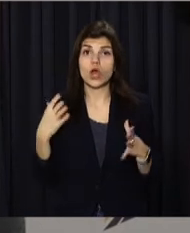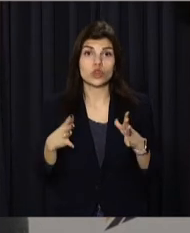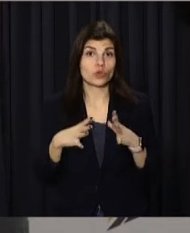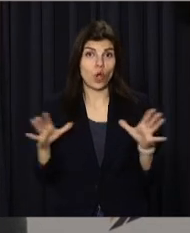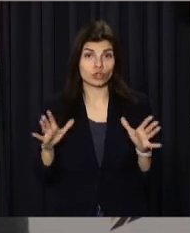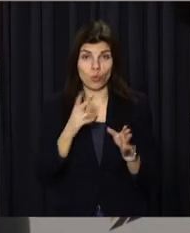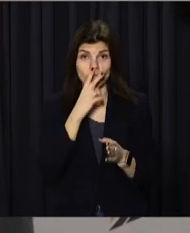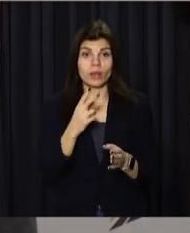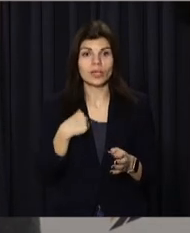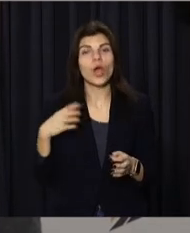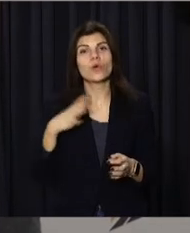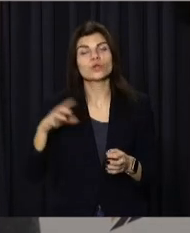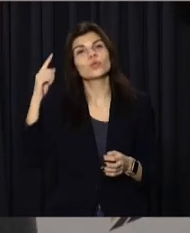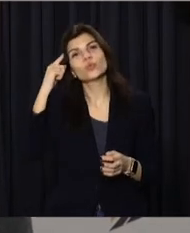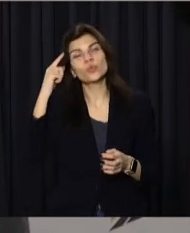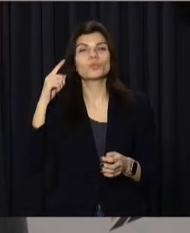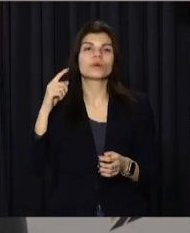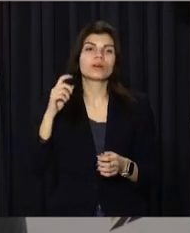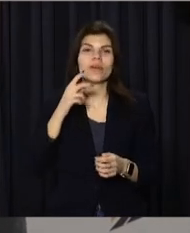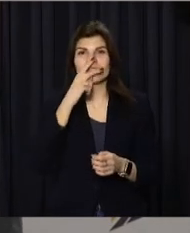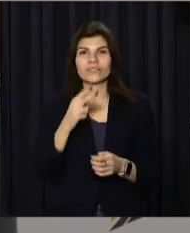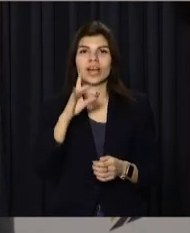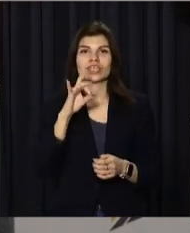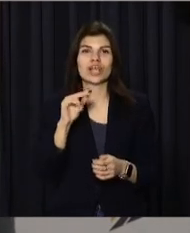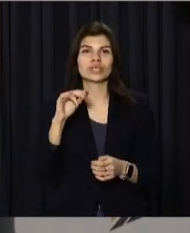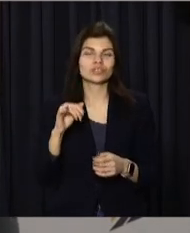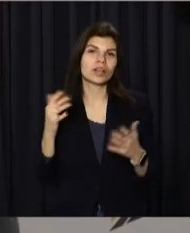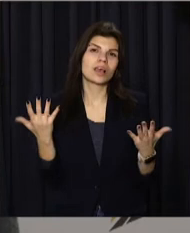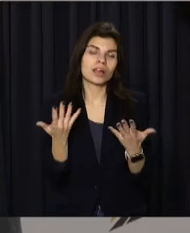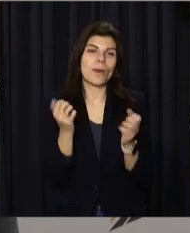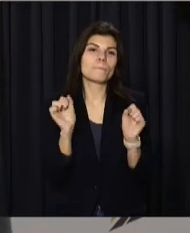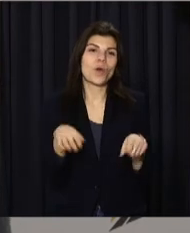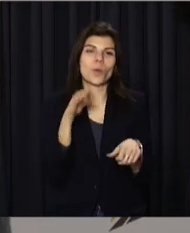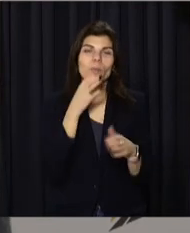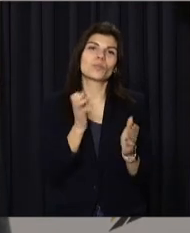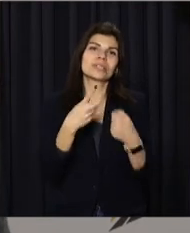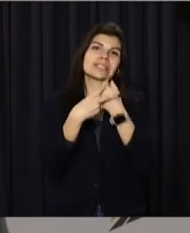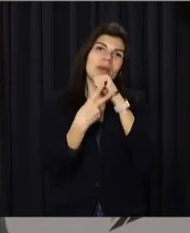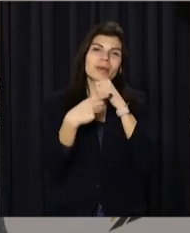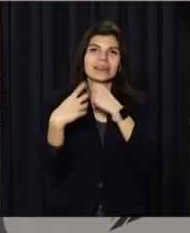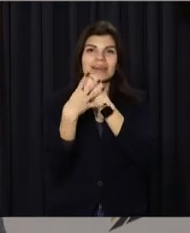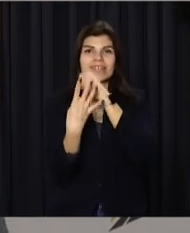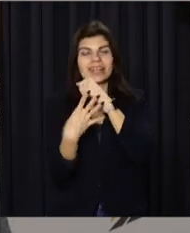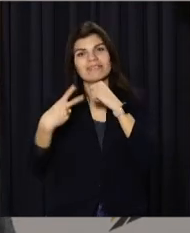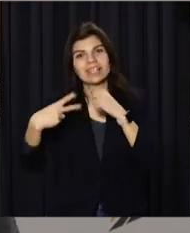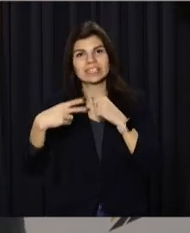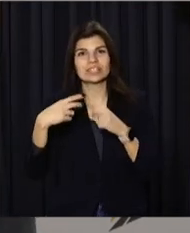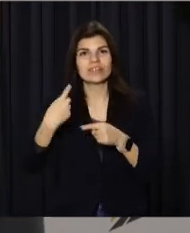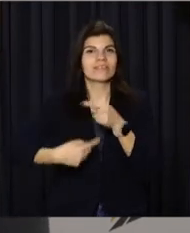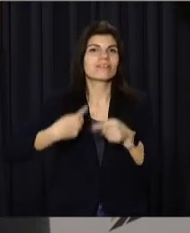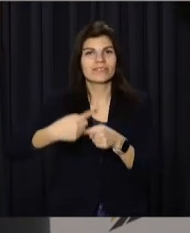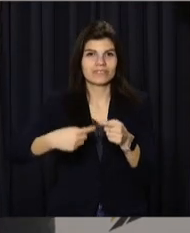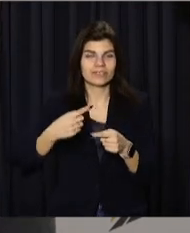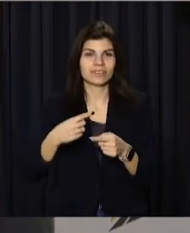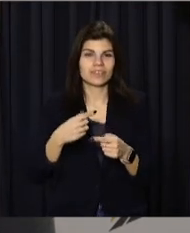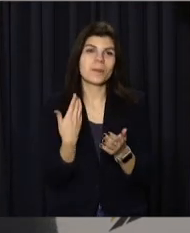побачити. Я очікувала побачити речі, які були, мабуть, з 17 по 19, 20 сторіччя викопані,